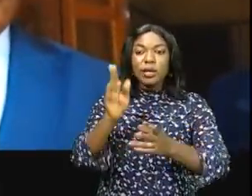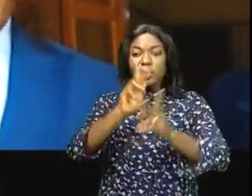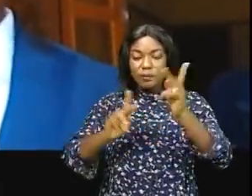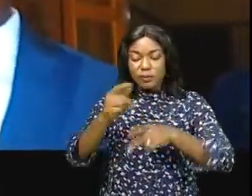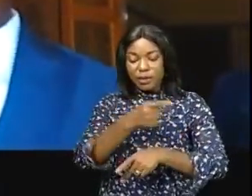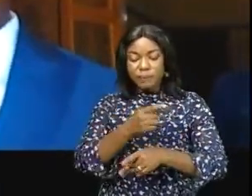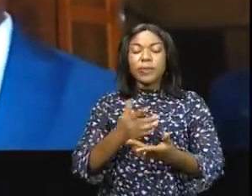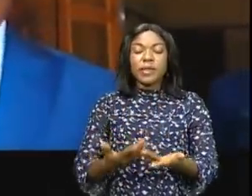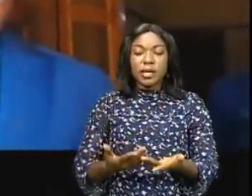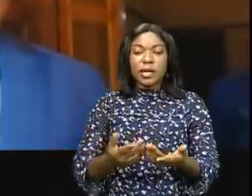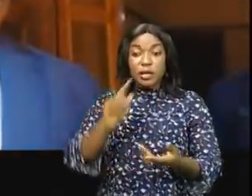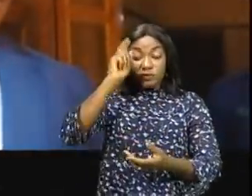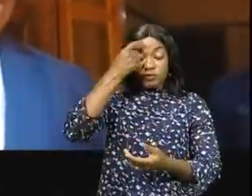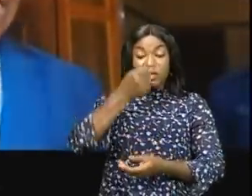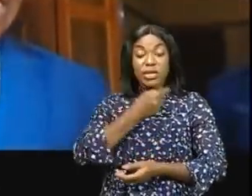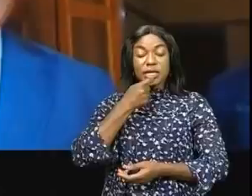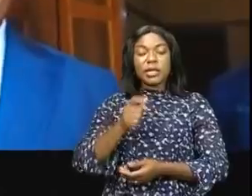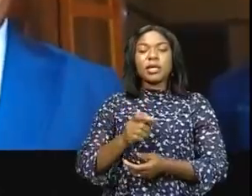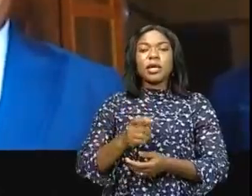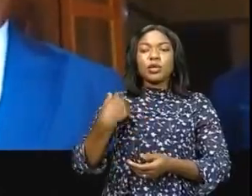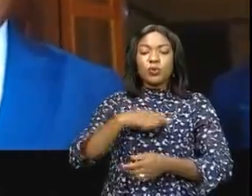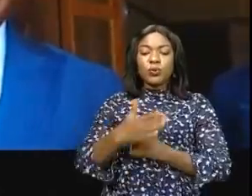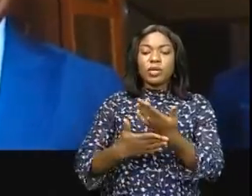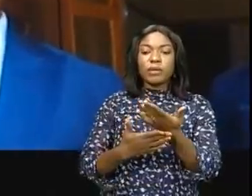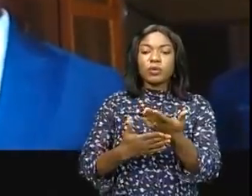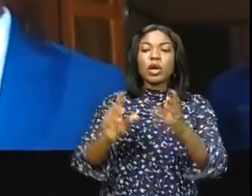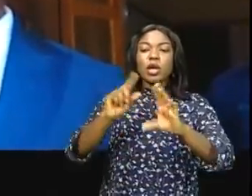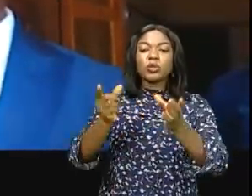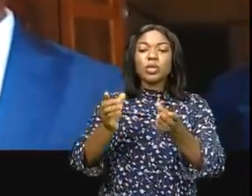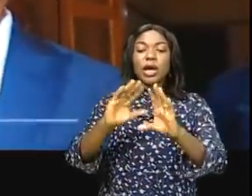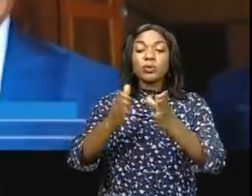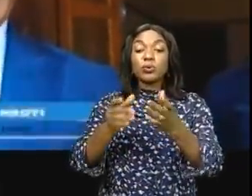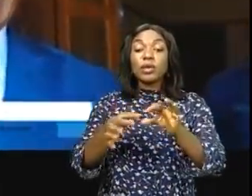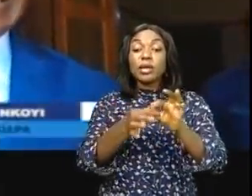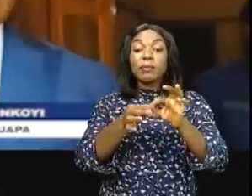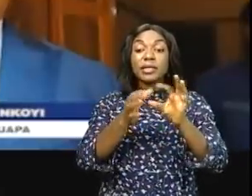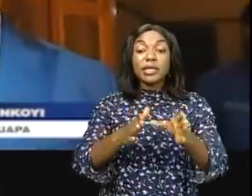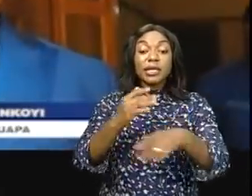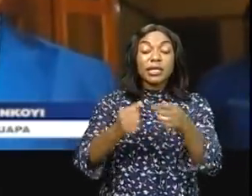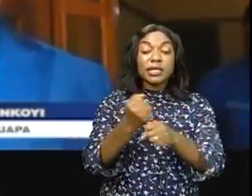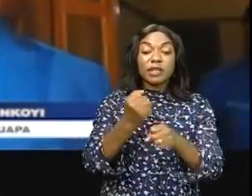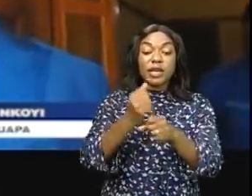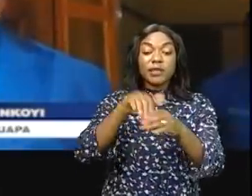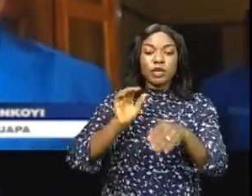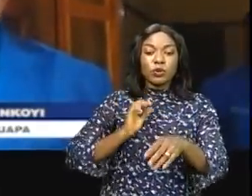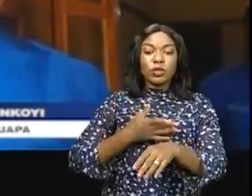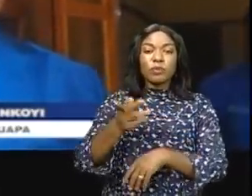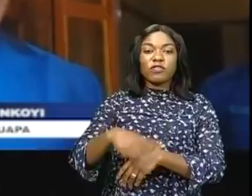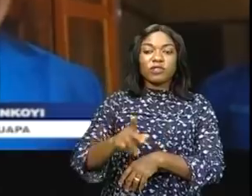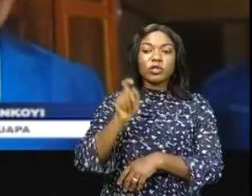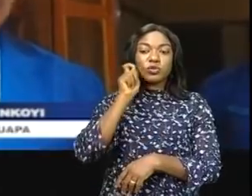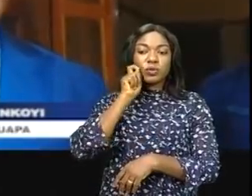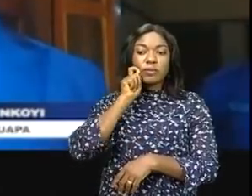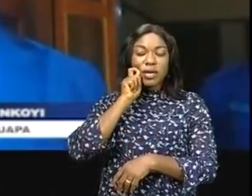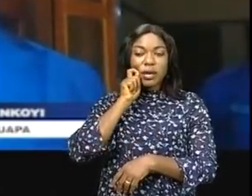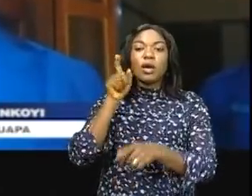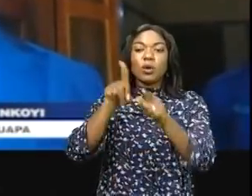à la Chuape nous avons tendu la main à tous ses partenaires humanitaires jusqu'à présent aucun partenaire